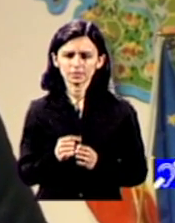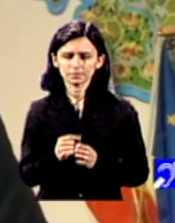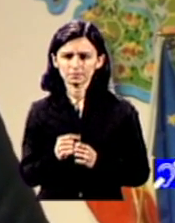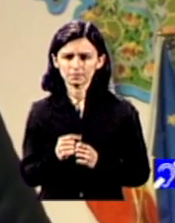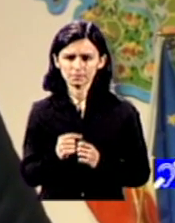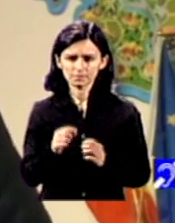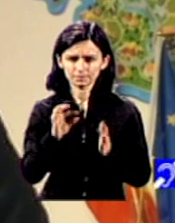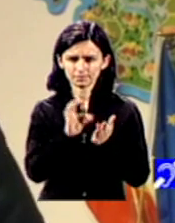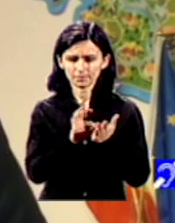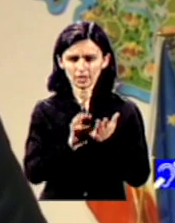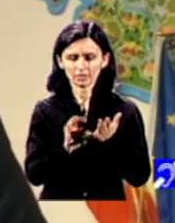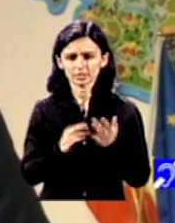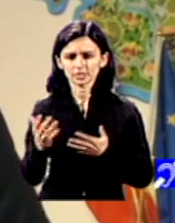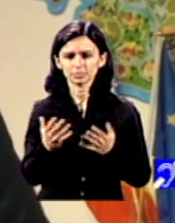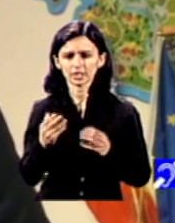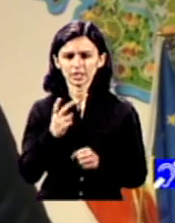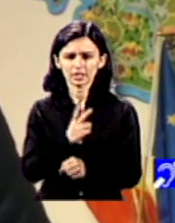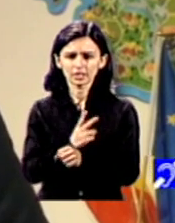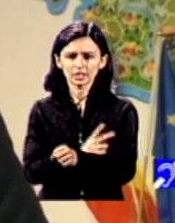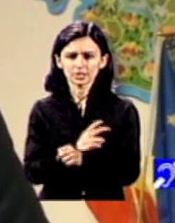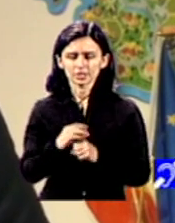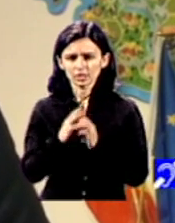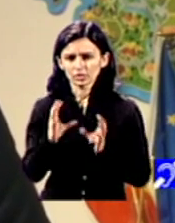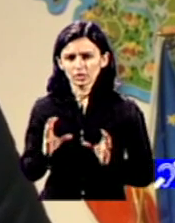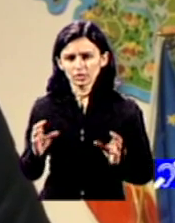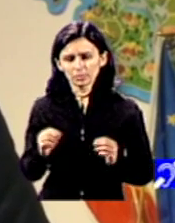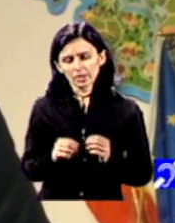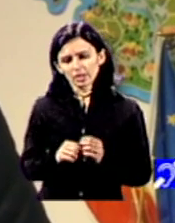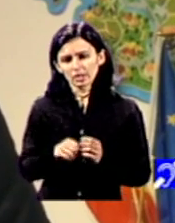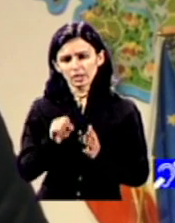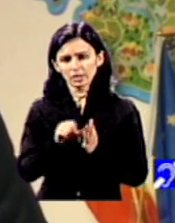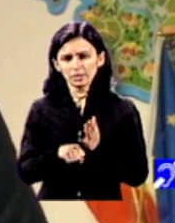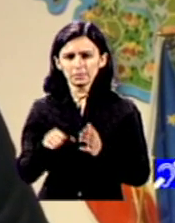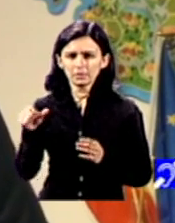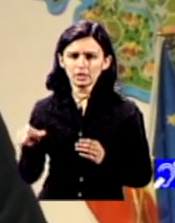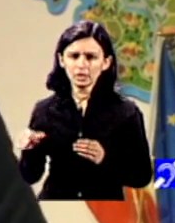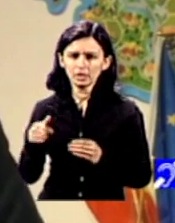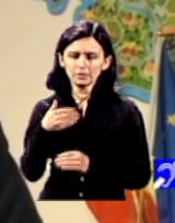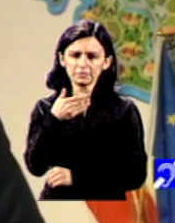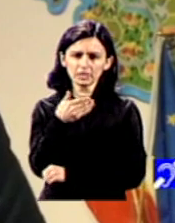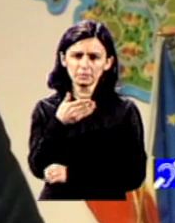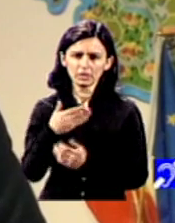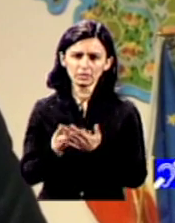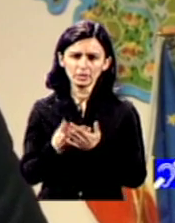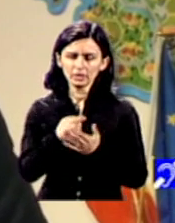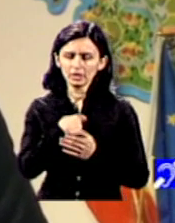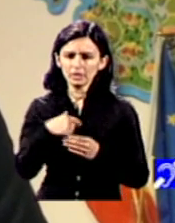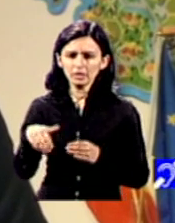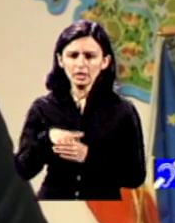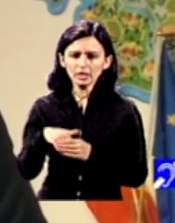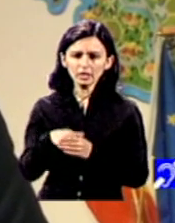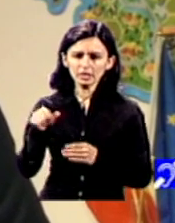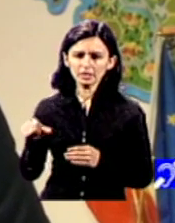niște condiții pe care statul român le impune angajatorilor cumva ca să poată să angajeze persoane cu dizabilități